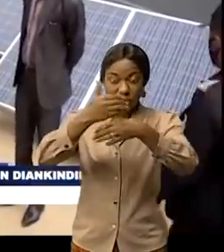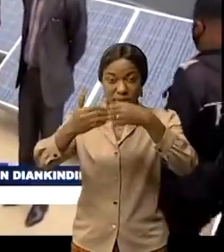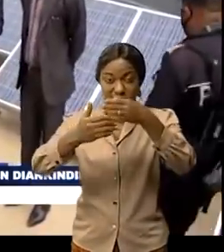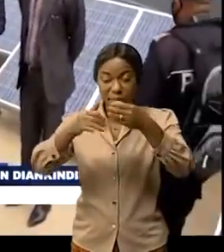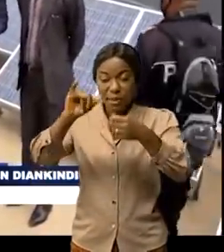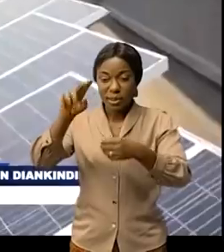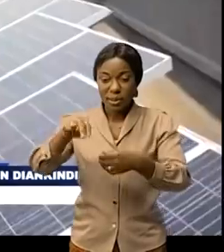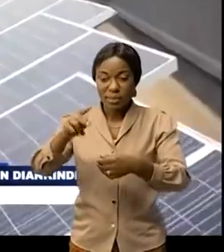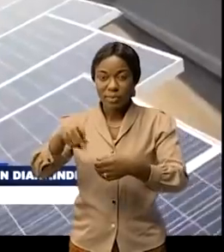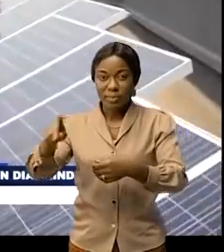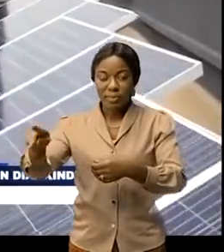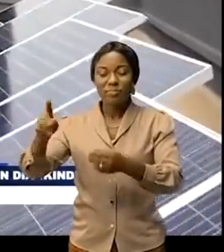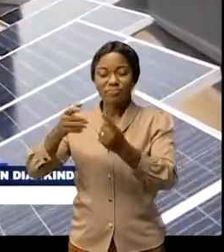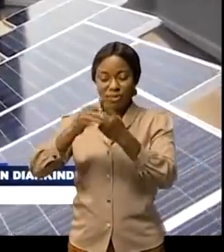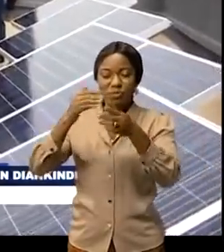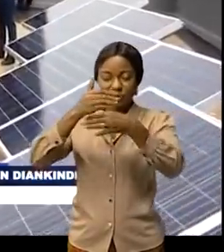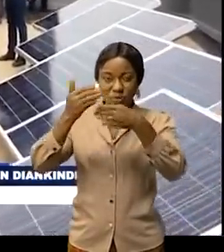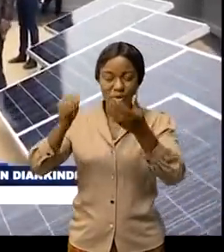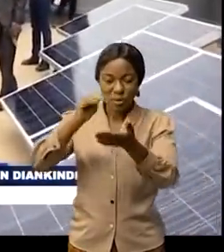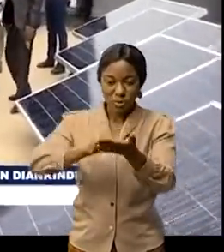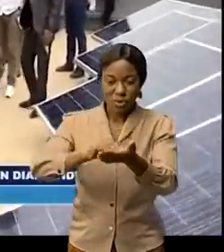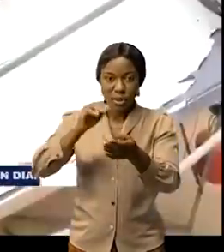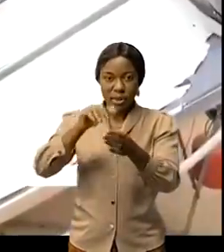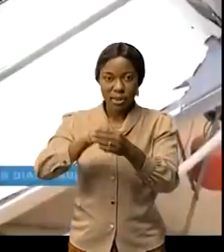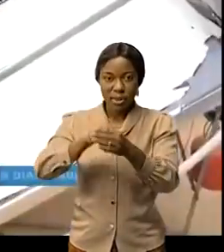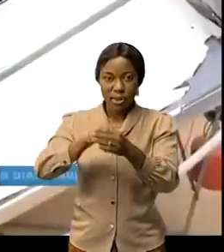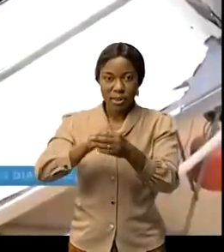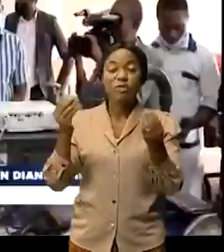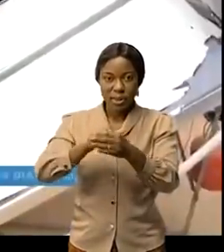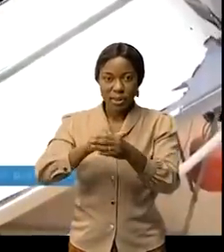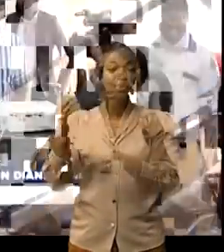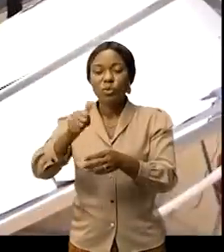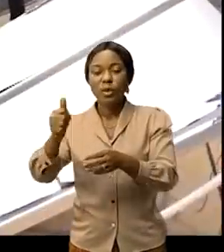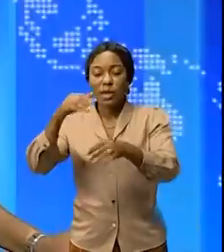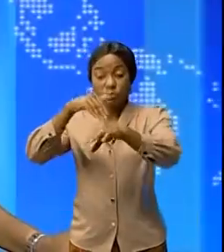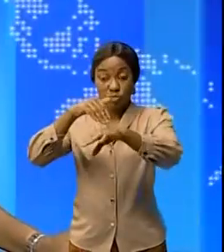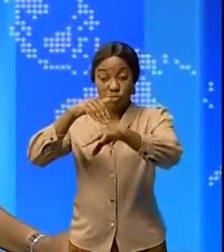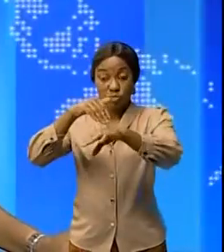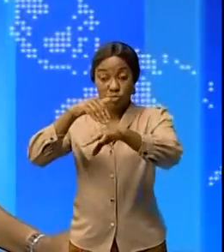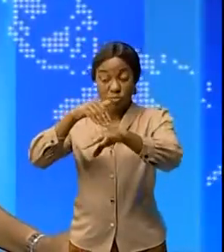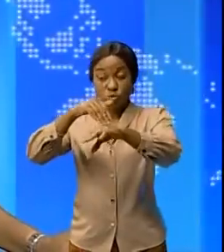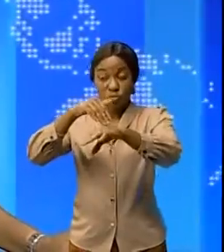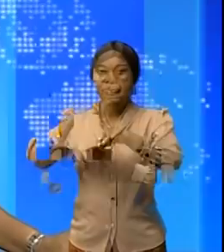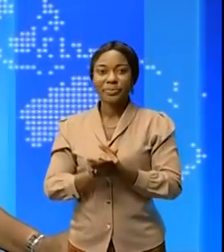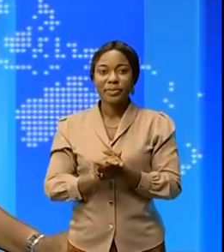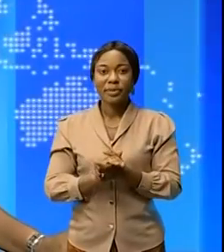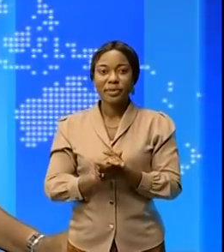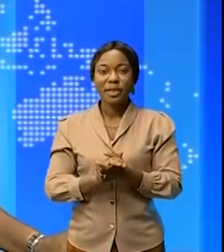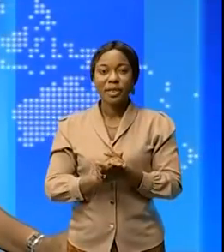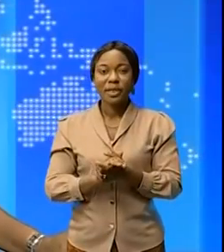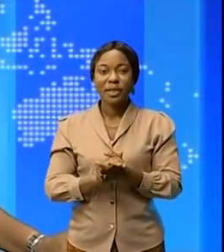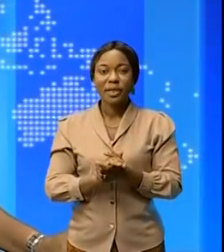construites dans les tout prochains jours à Mbanzangongo et à Boma en politique